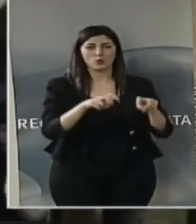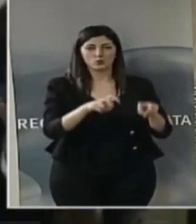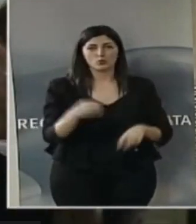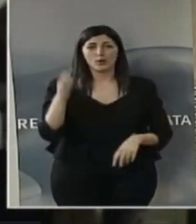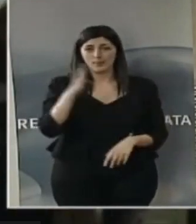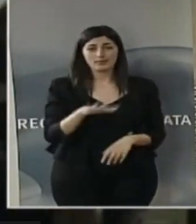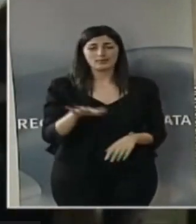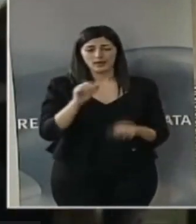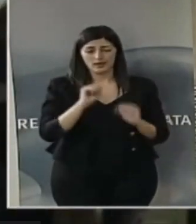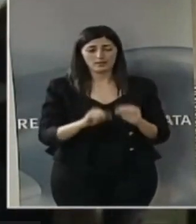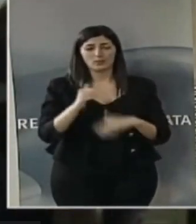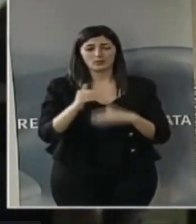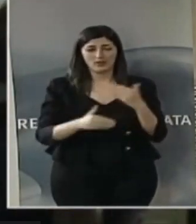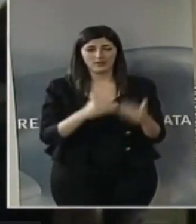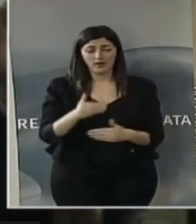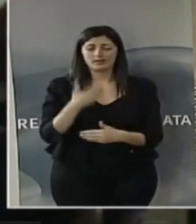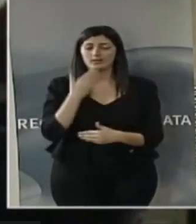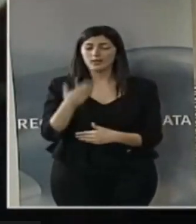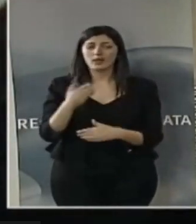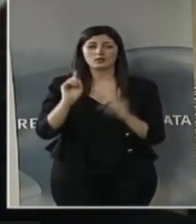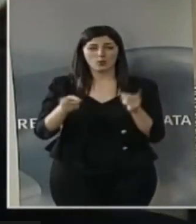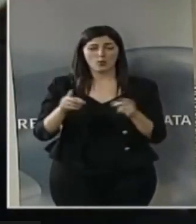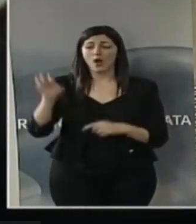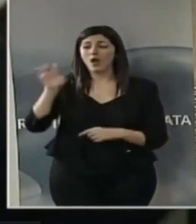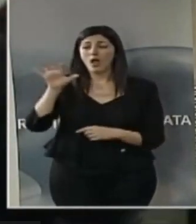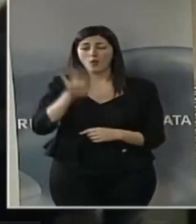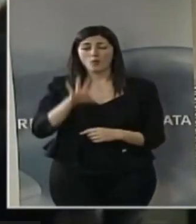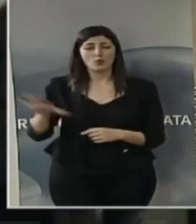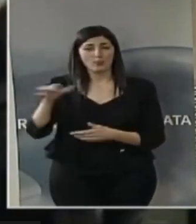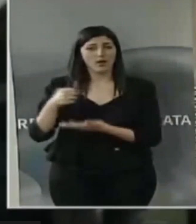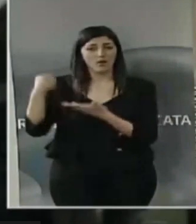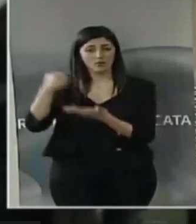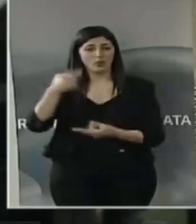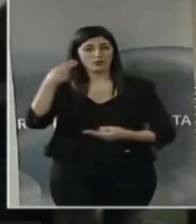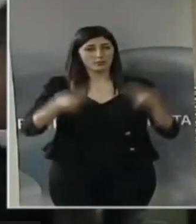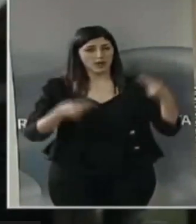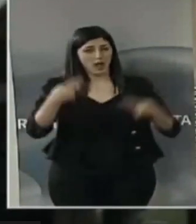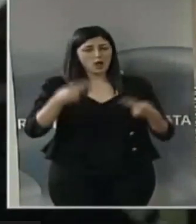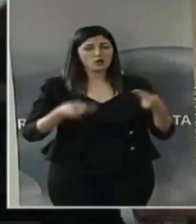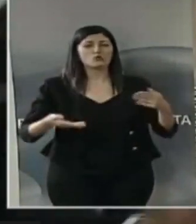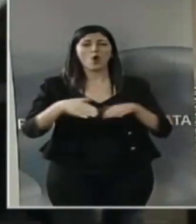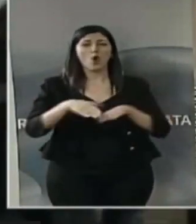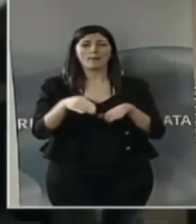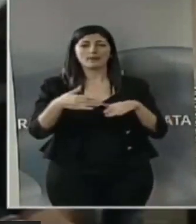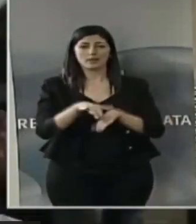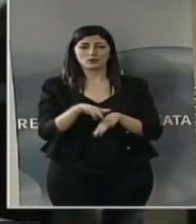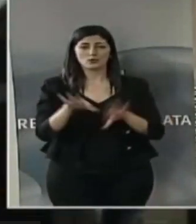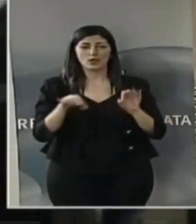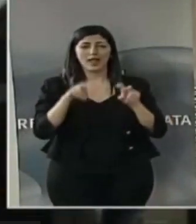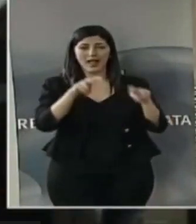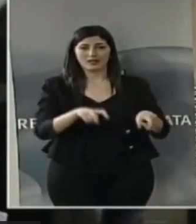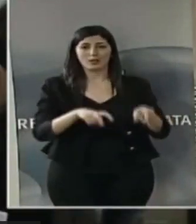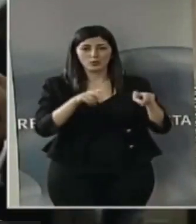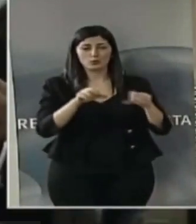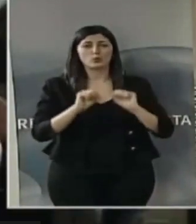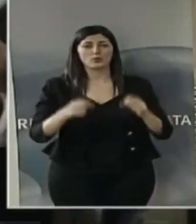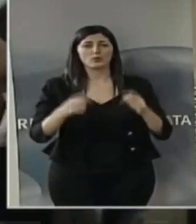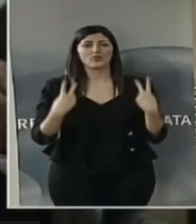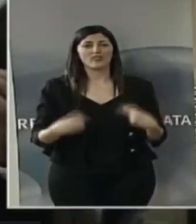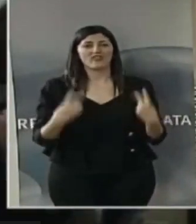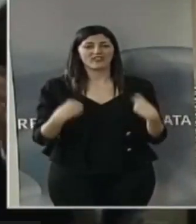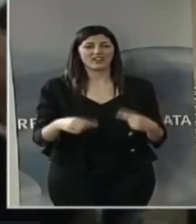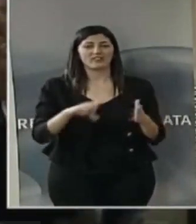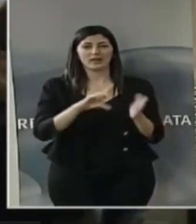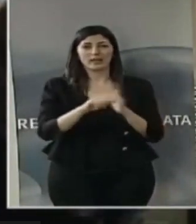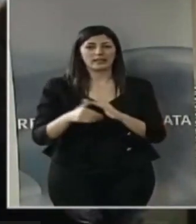che attraverso i fondi europei e i fondi di bilancio, fondi delle compensazioni, quelli destinati all'agricoltura, avrebbero potuto vivere un